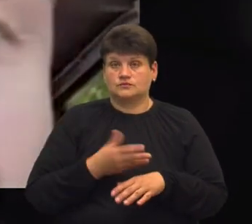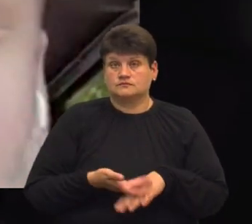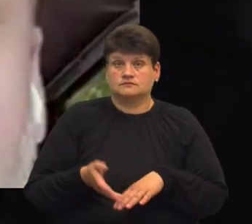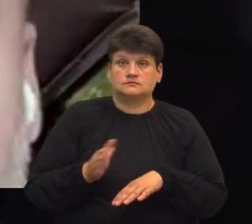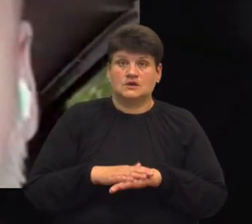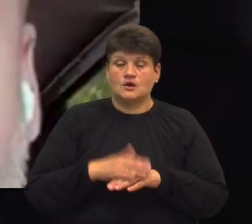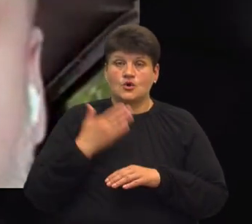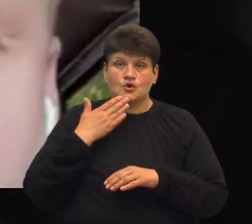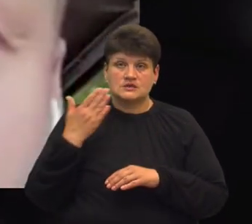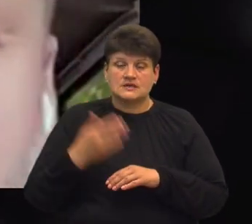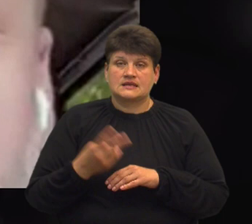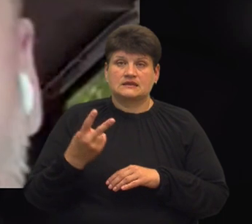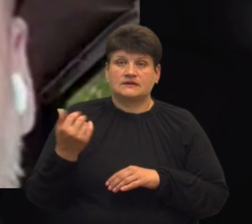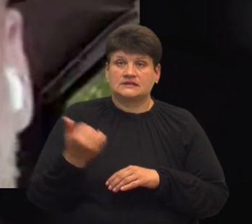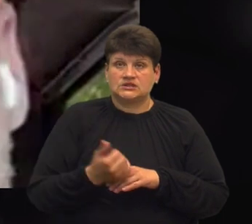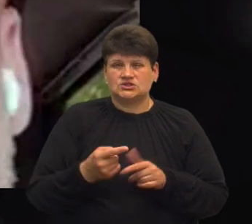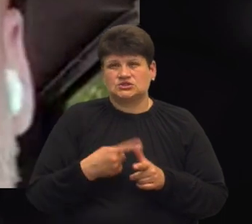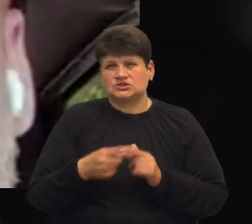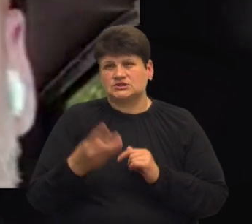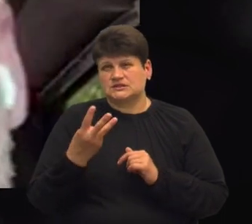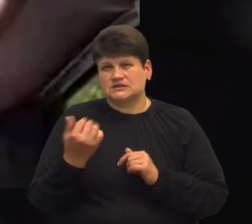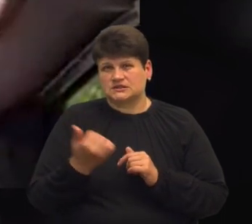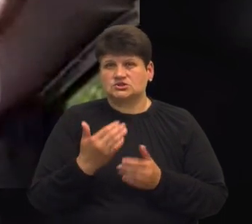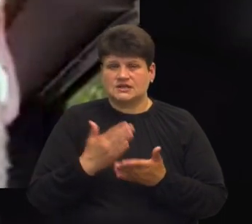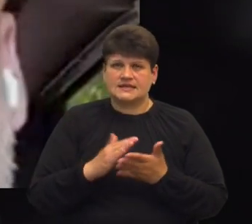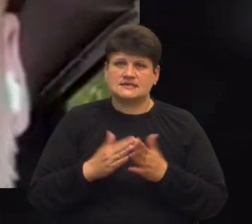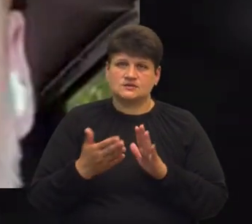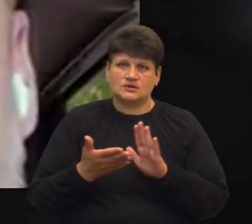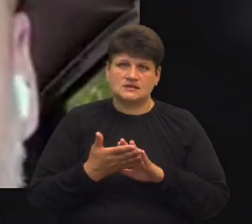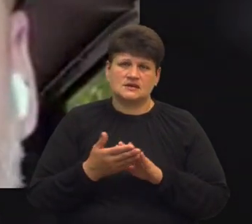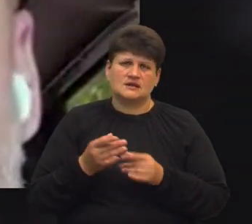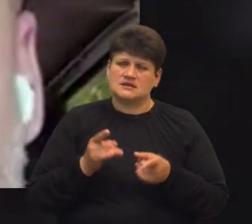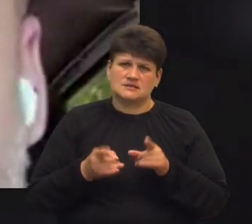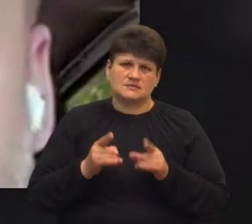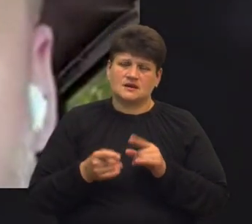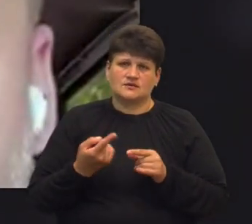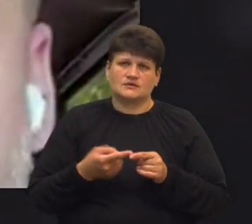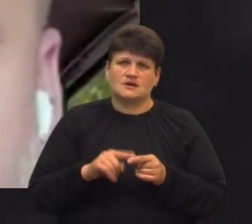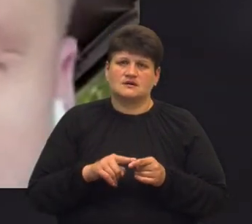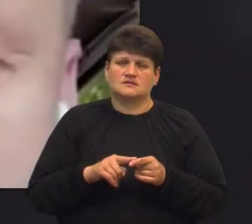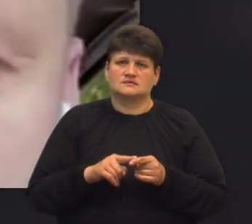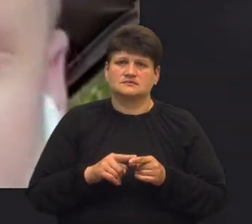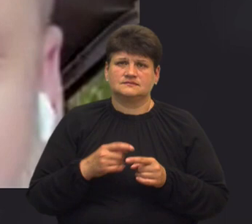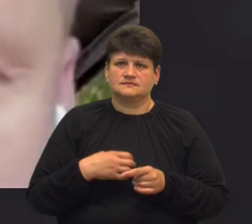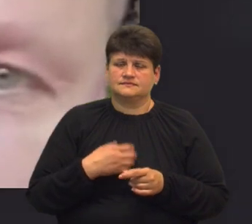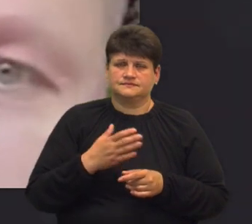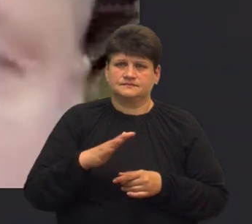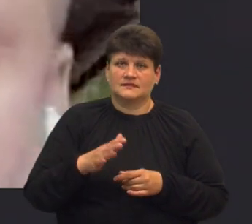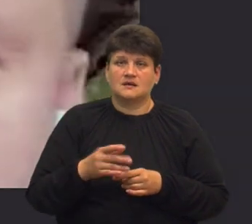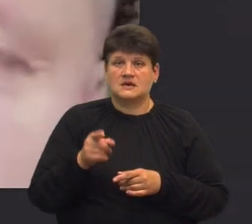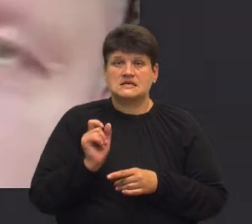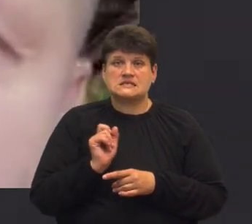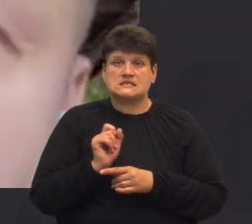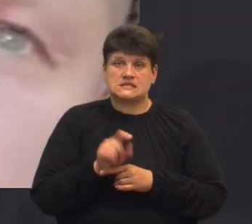Останні там два тижні чи три є така ситуація на об'єкті, але вона насправді теж з двох факторів. По-перше, ми зараз замовили там